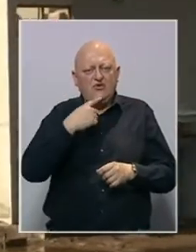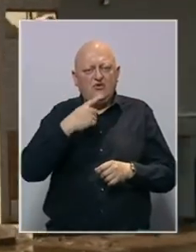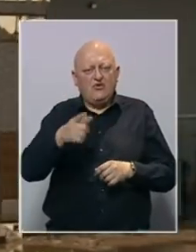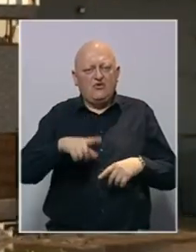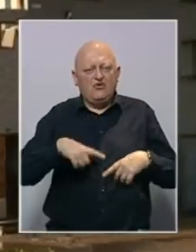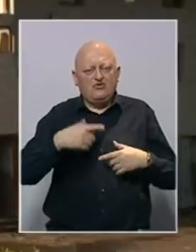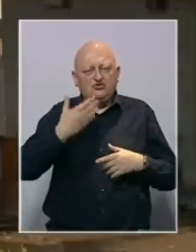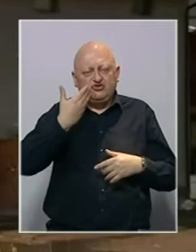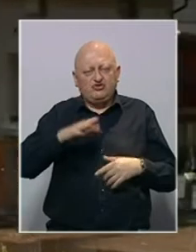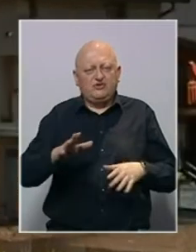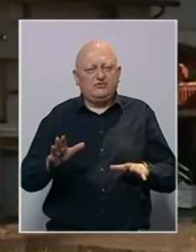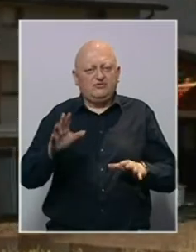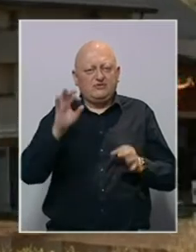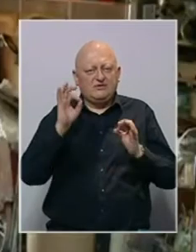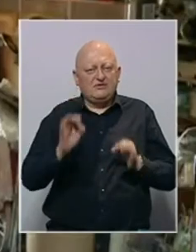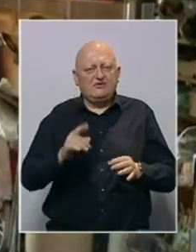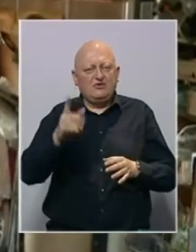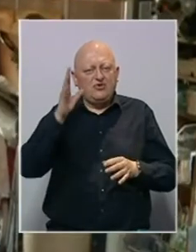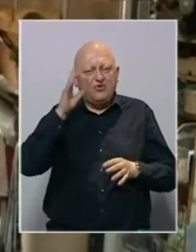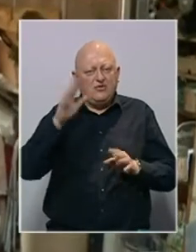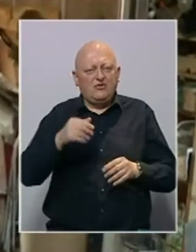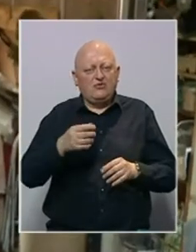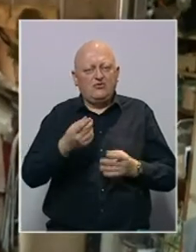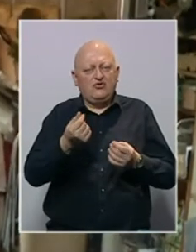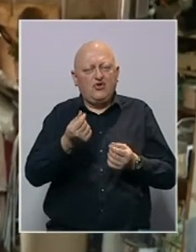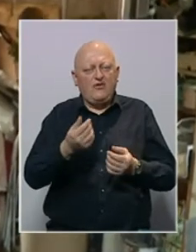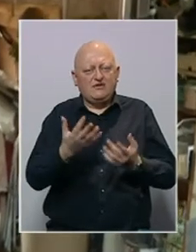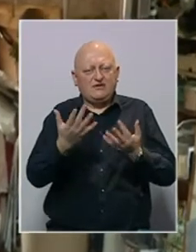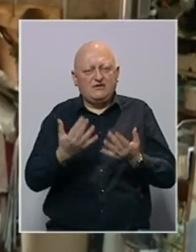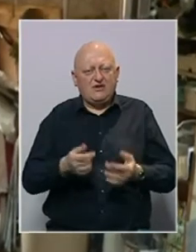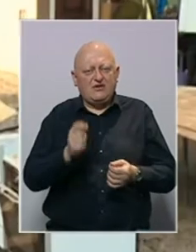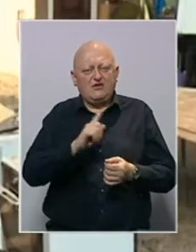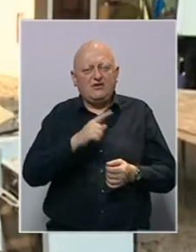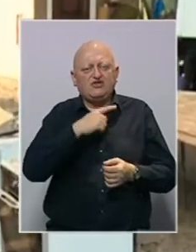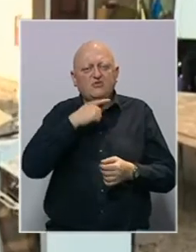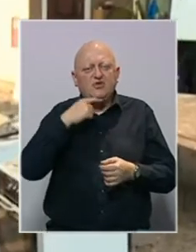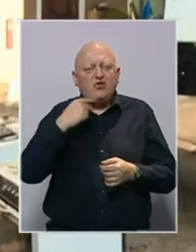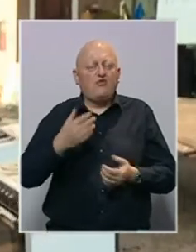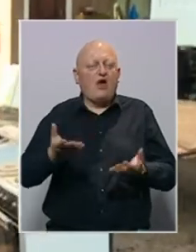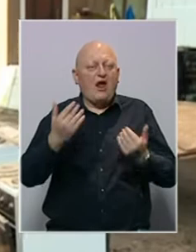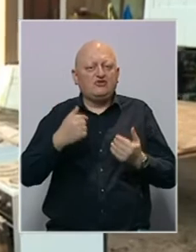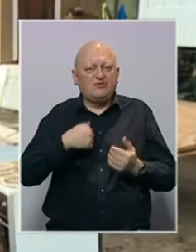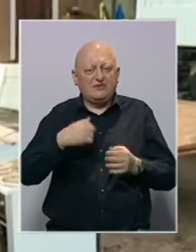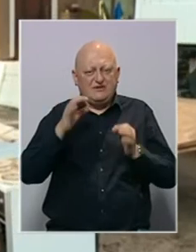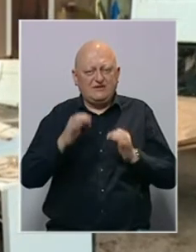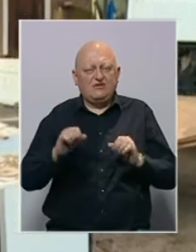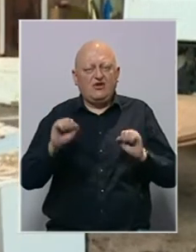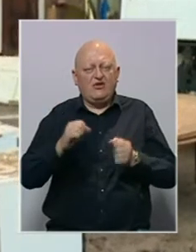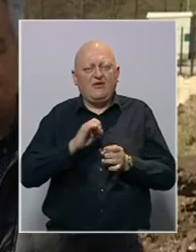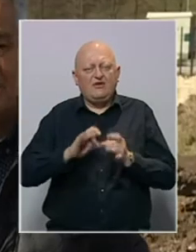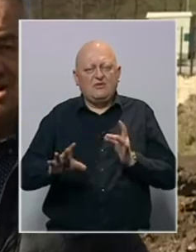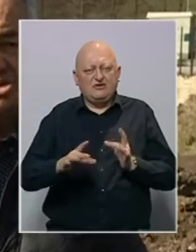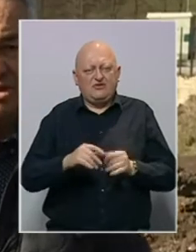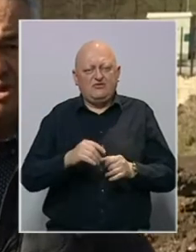doživili štetu sigurno će do petka imati novac na računu. Neće to biti dovoljno, ali ćemo mi sigurno reagovati brzo,